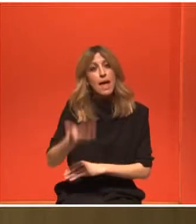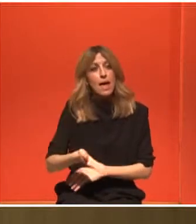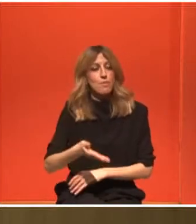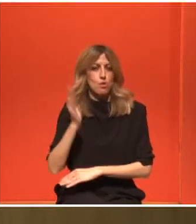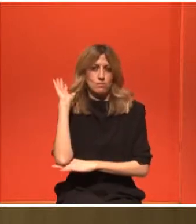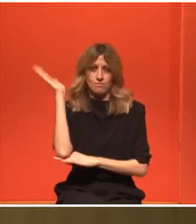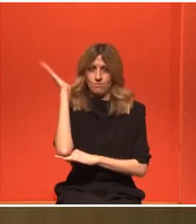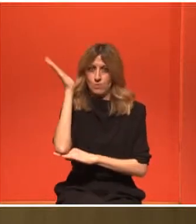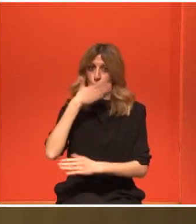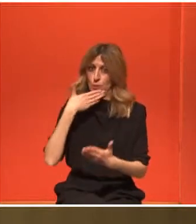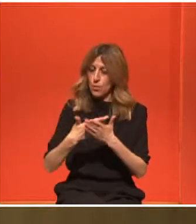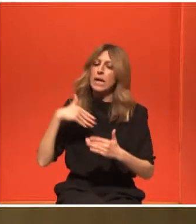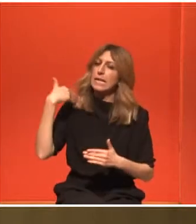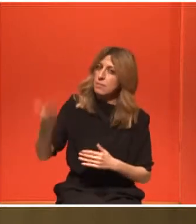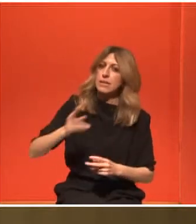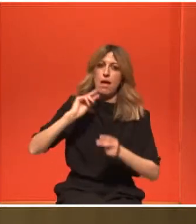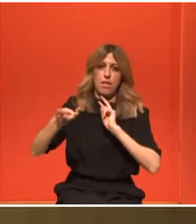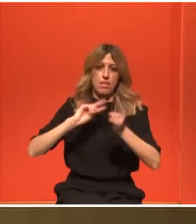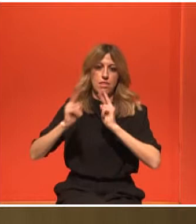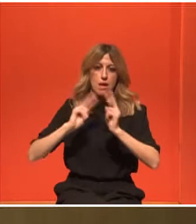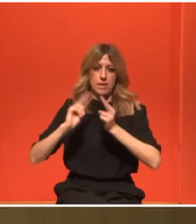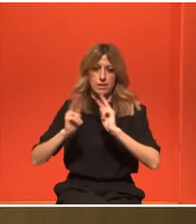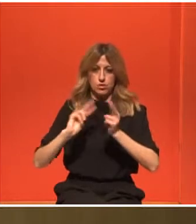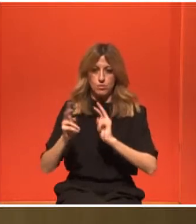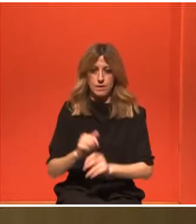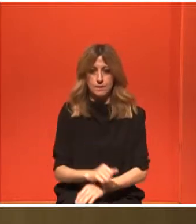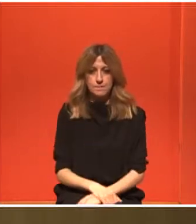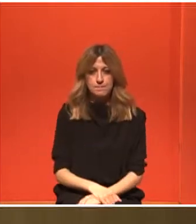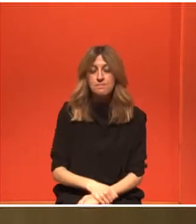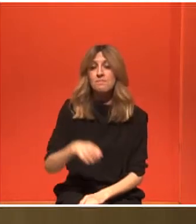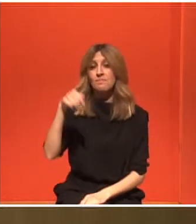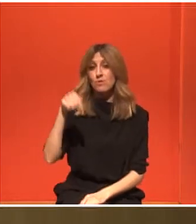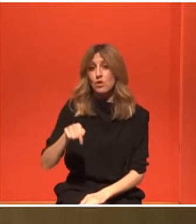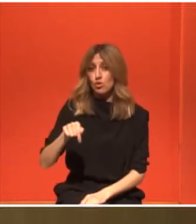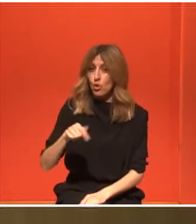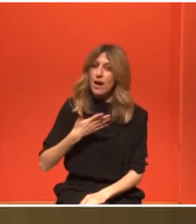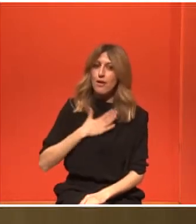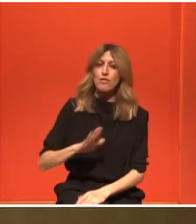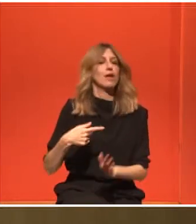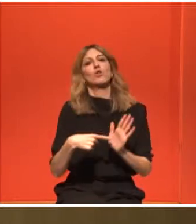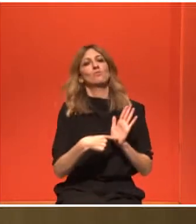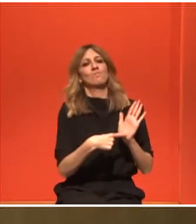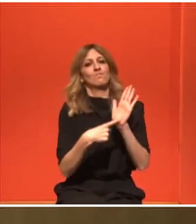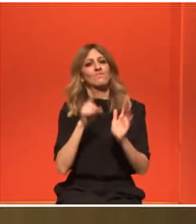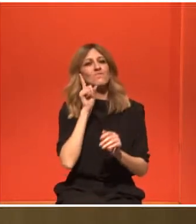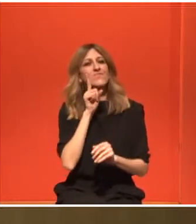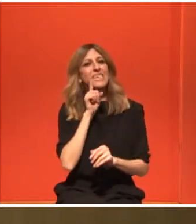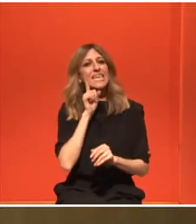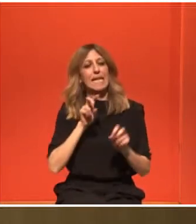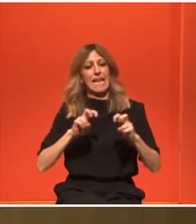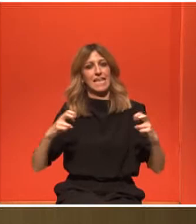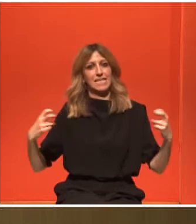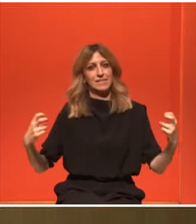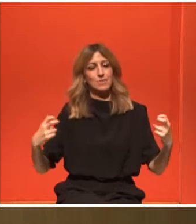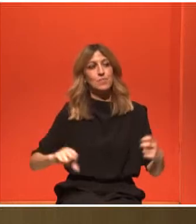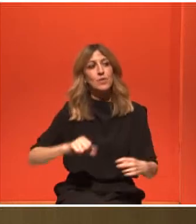ευχαριστούμε πολύ. Εδώ να παρουσιάσω τις κοπέλες μας σήμερα και να ξεκινήσω από την κυρία